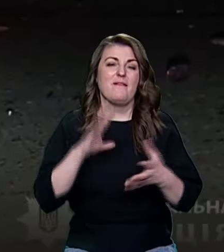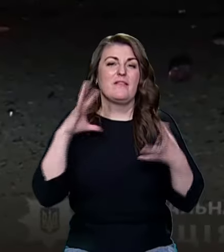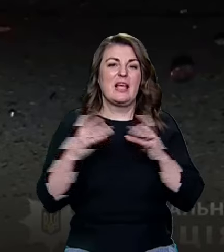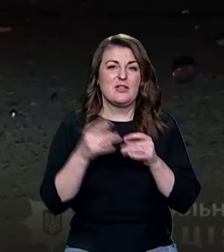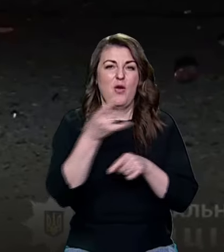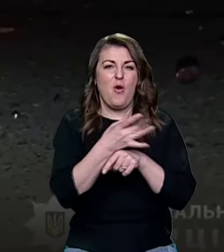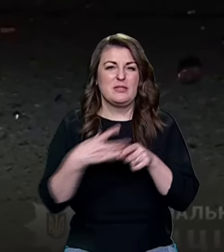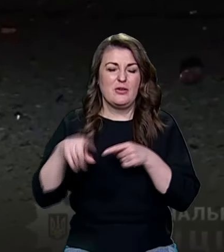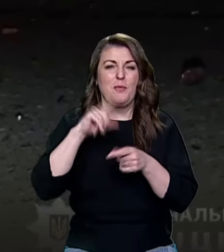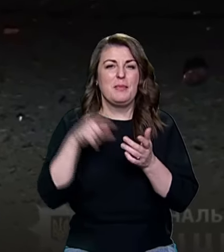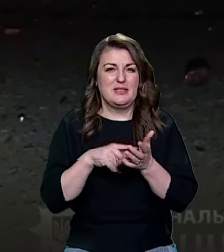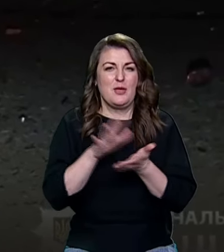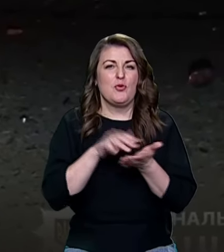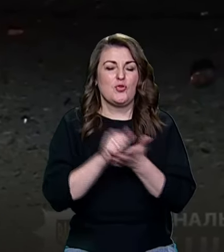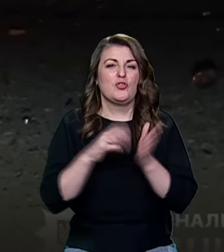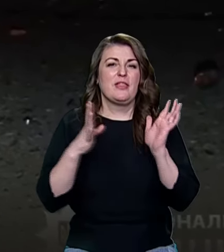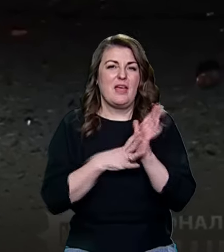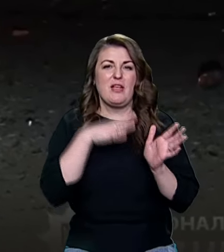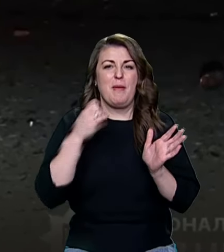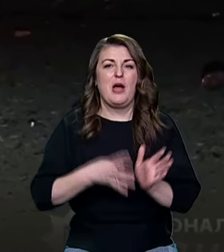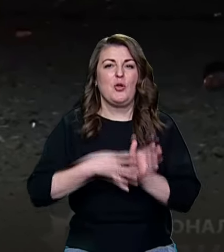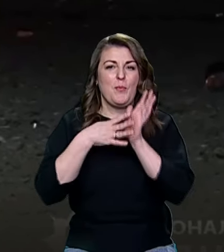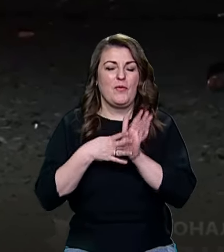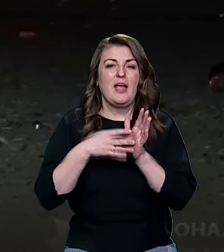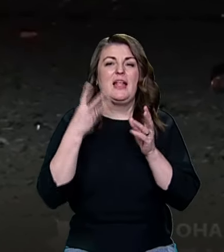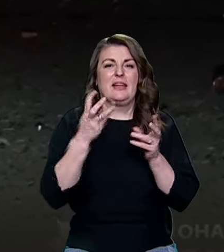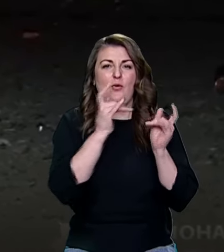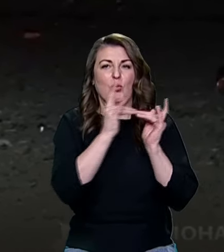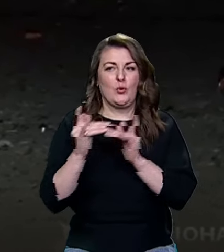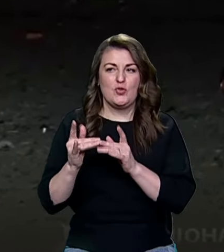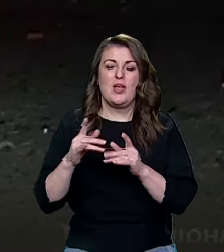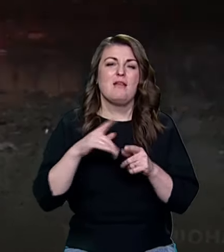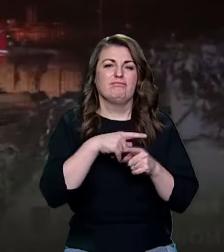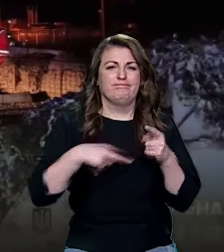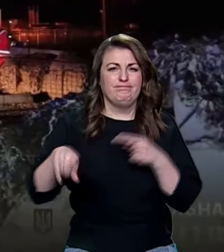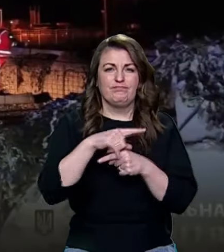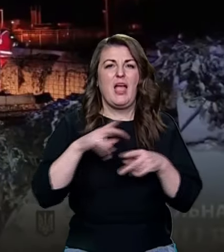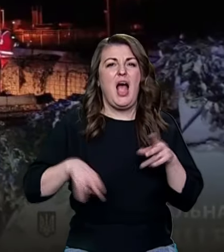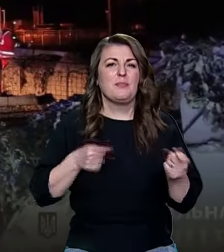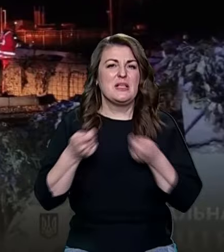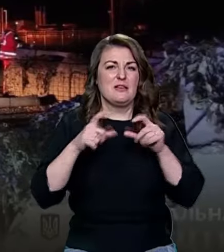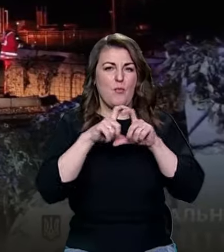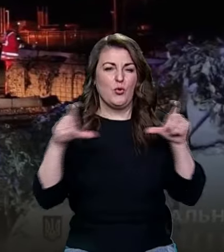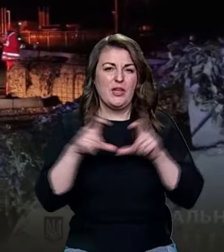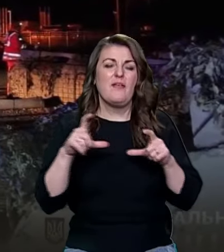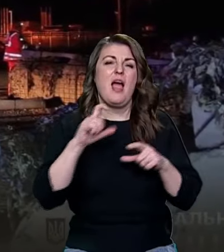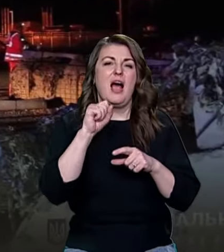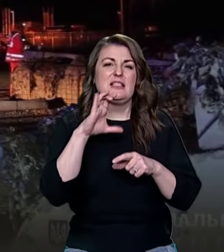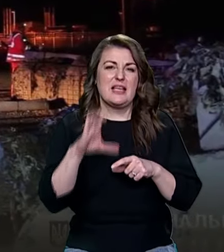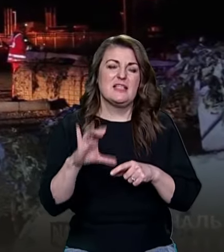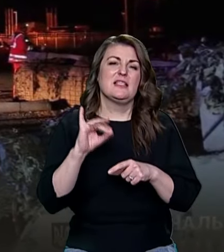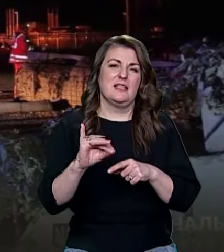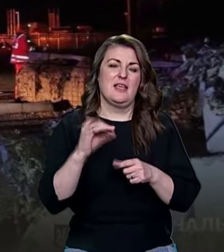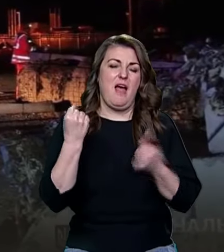Внаслідок обстрілу у місті пошкоджено дев'ять багатоповерхівок, три гуртожитки, низка адміністративних будівель, АЗС, магазин і